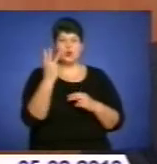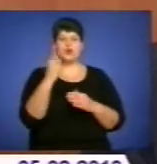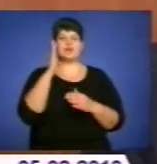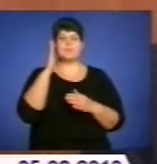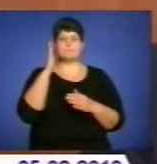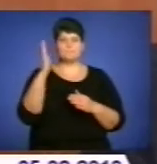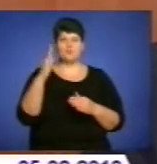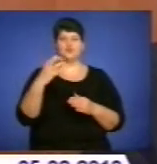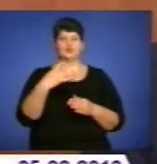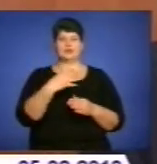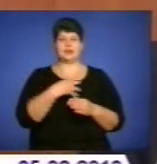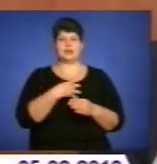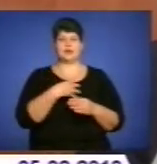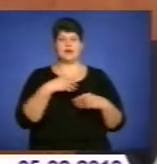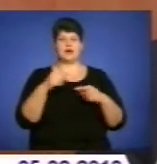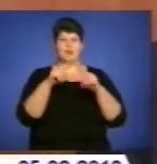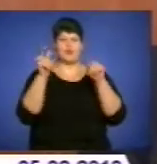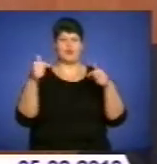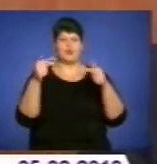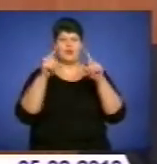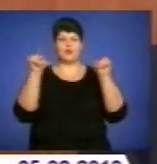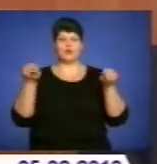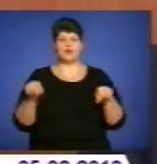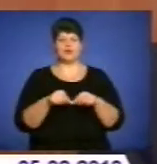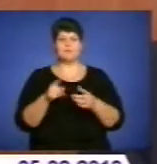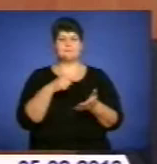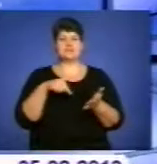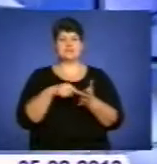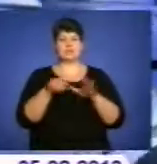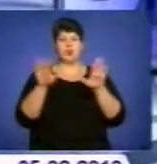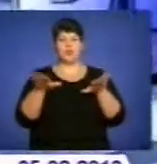нагороджені міським головою.